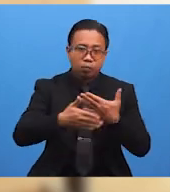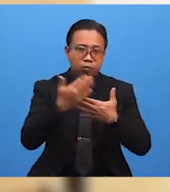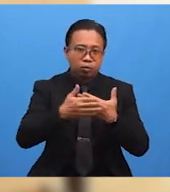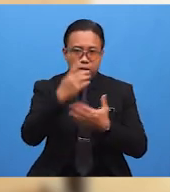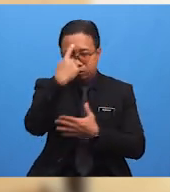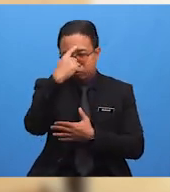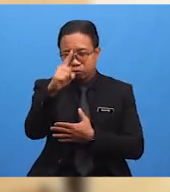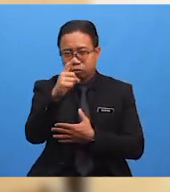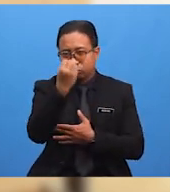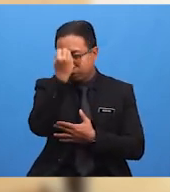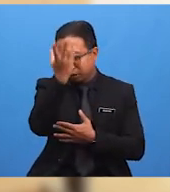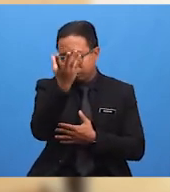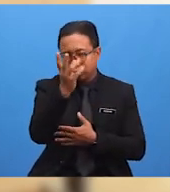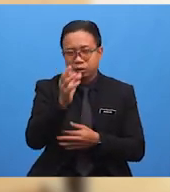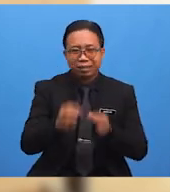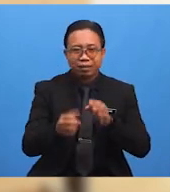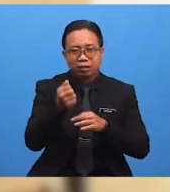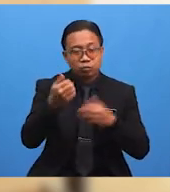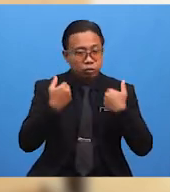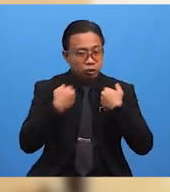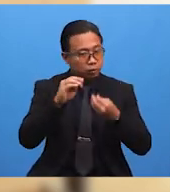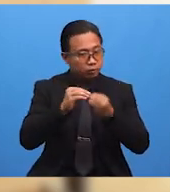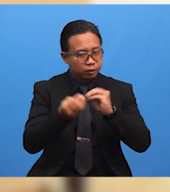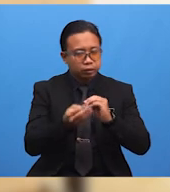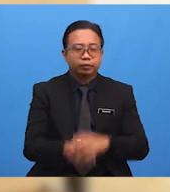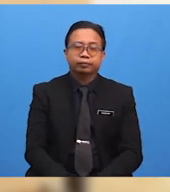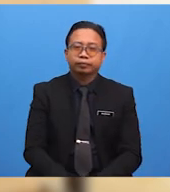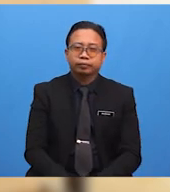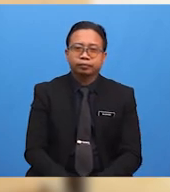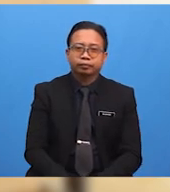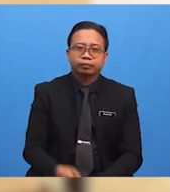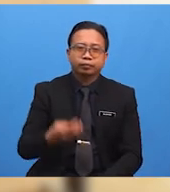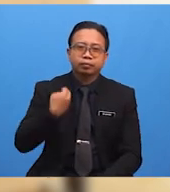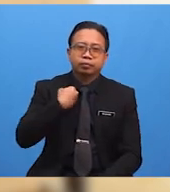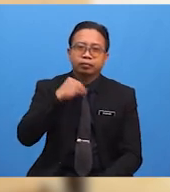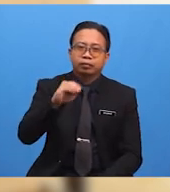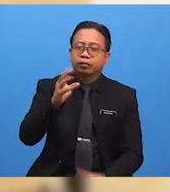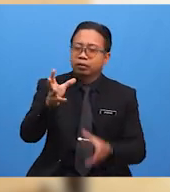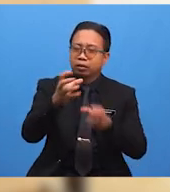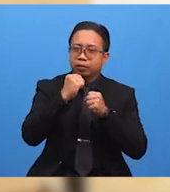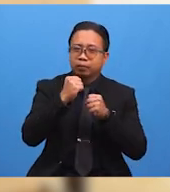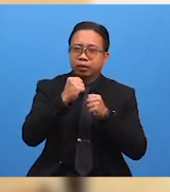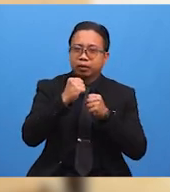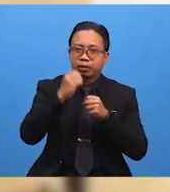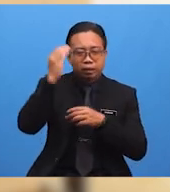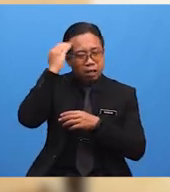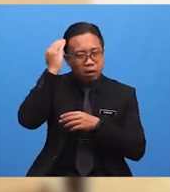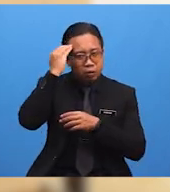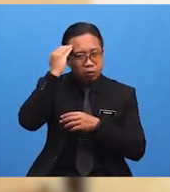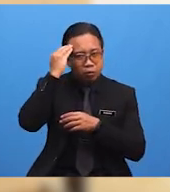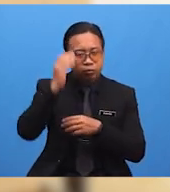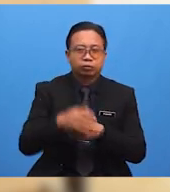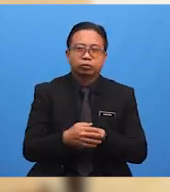Untuk Dimaklumkan Mereka Juga Dapat Mengetahui